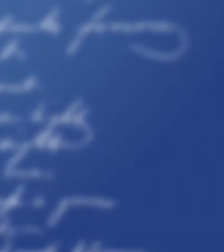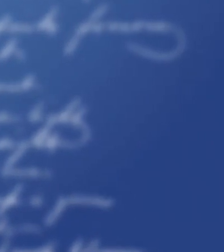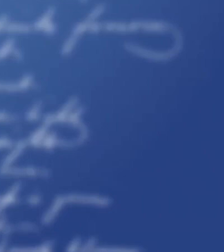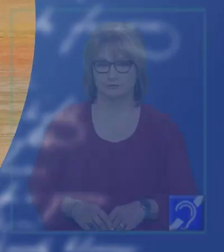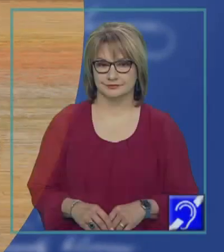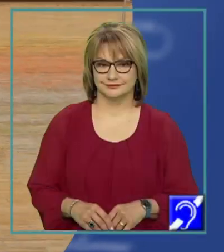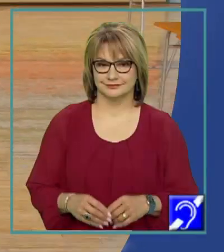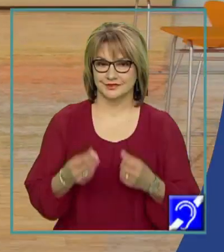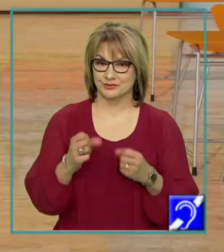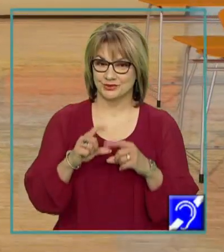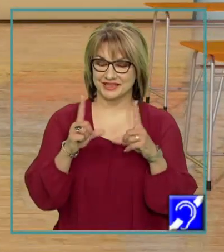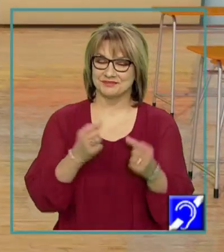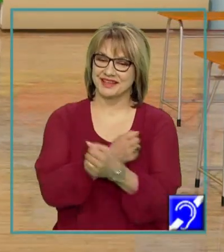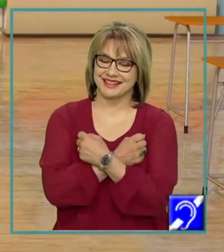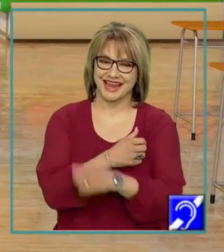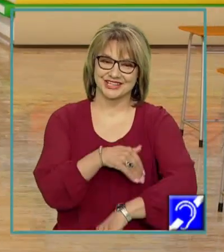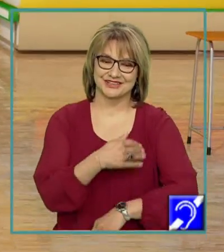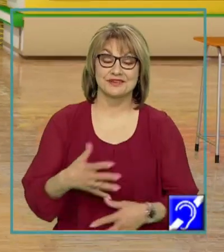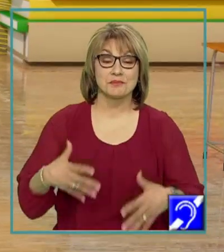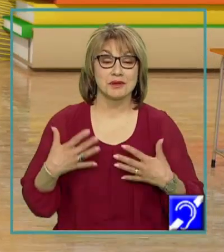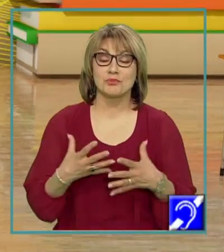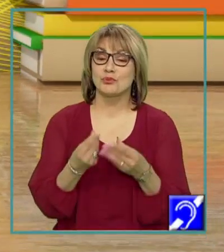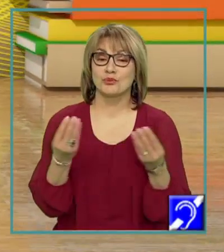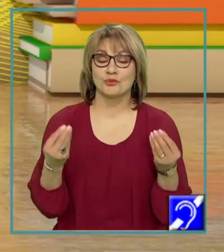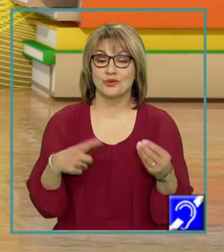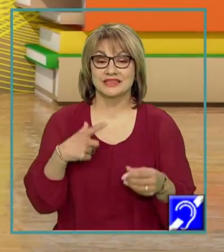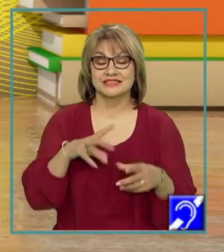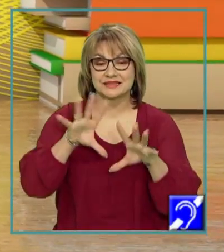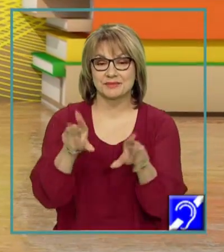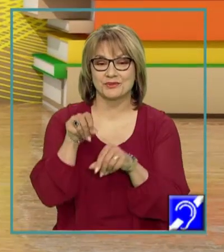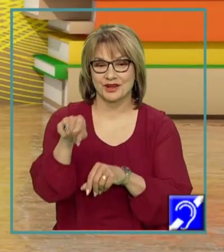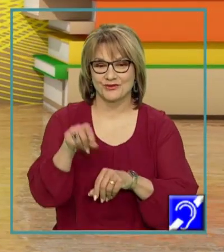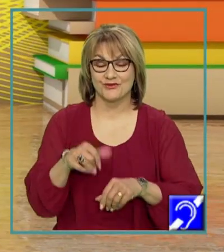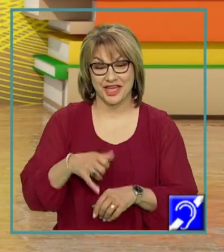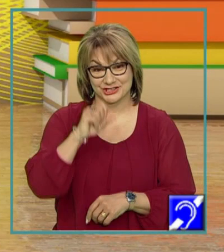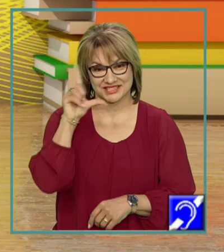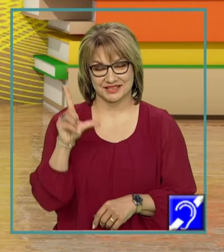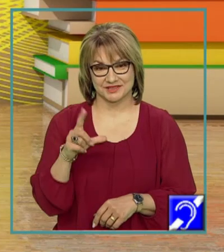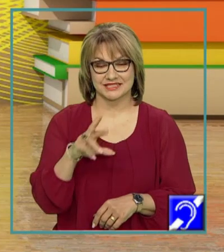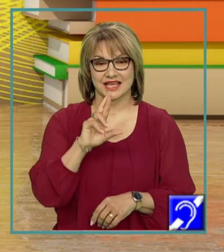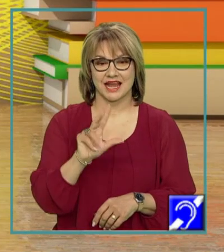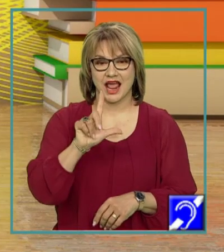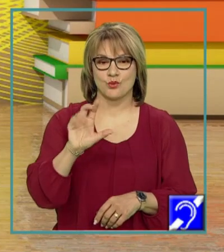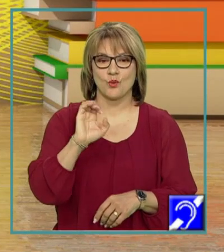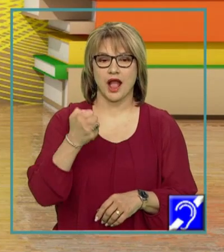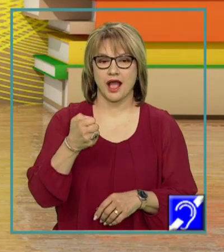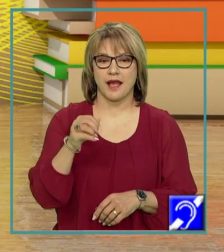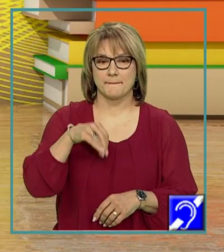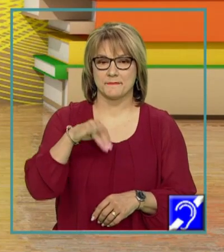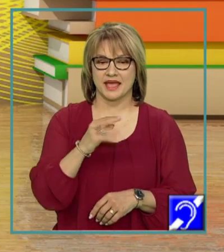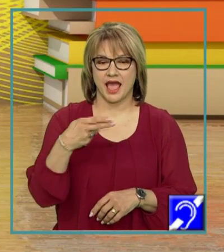Bună dimineața, dragi elevi! Mă bucur tare mult că sunt cu voi în această dimineață. Eu sunt Raluca Mihaela Diaconu,